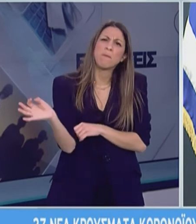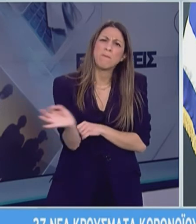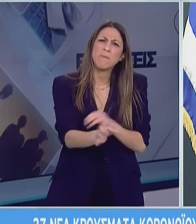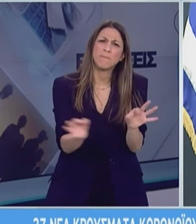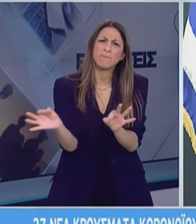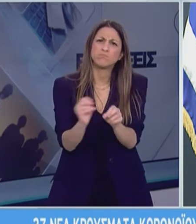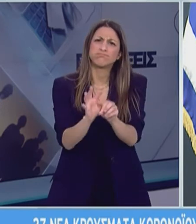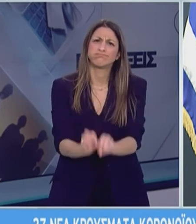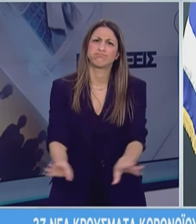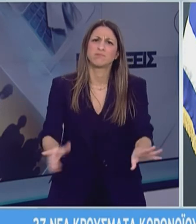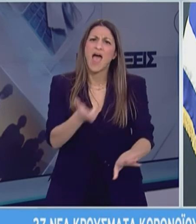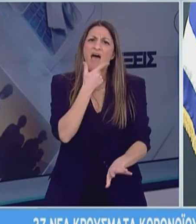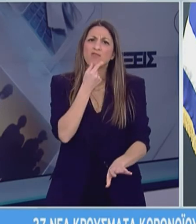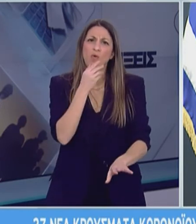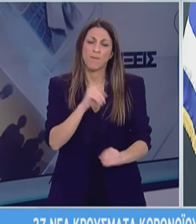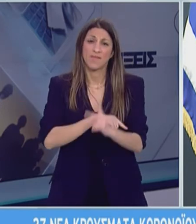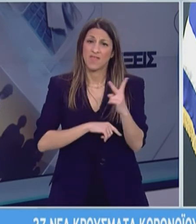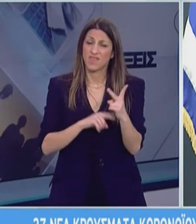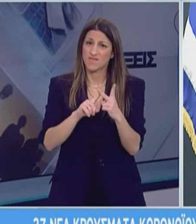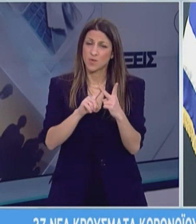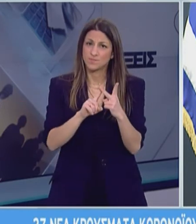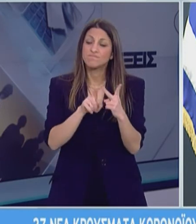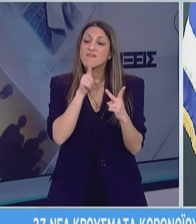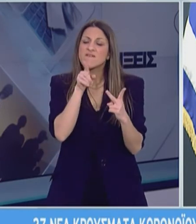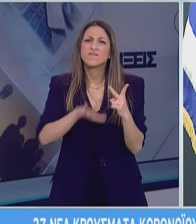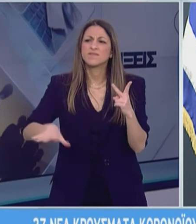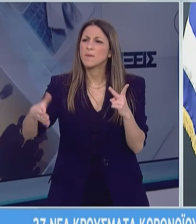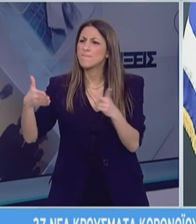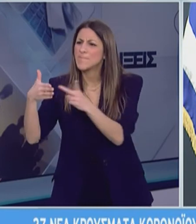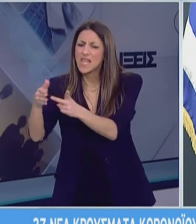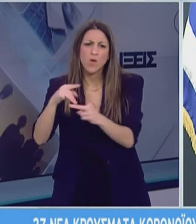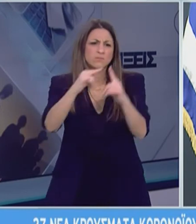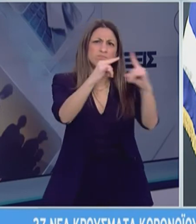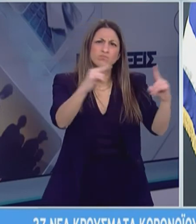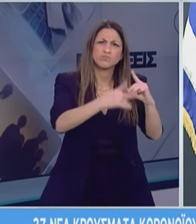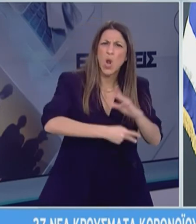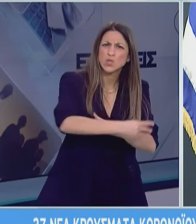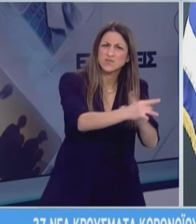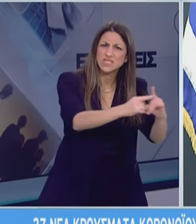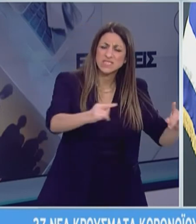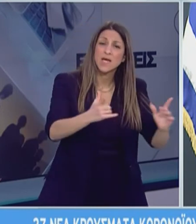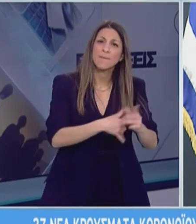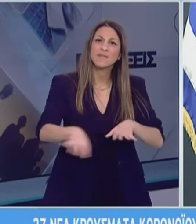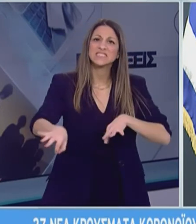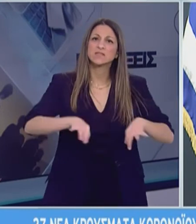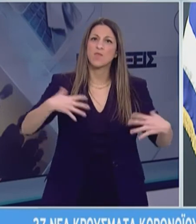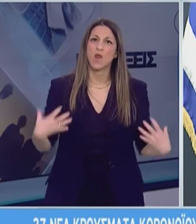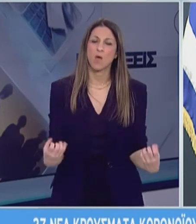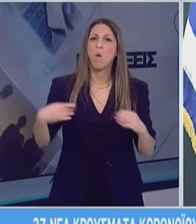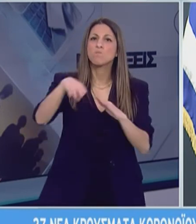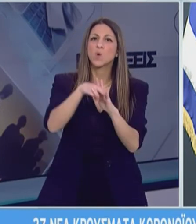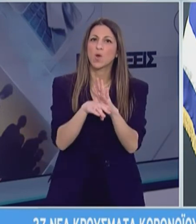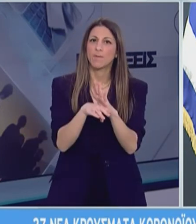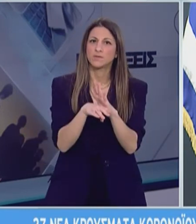Πάρα πολύ εύκολα λοιπόν να εξαπλωθεί. Δεύτερον ότι σε αυτές τις δομές είναι ιδιαίτερα σημαντικό να έχουμε πλάνο και πρόγραμμα